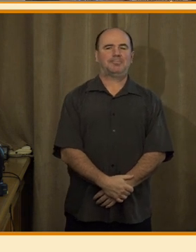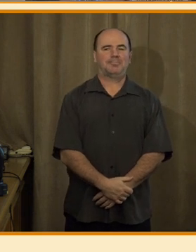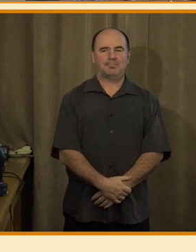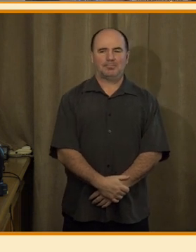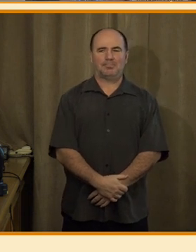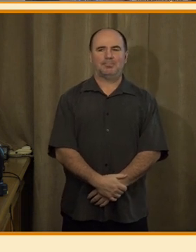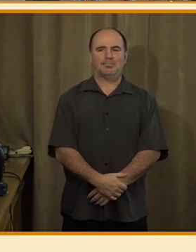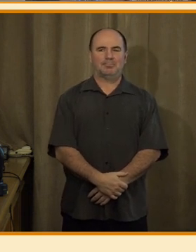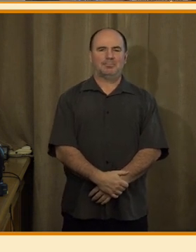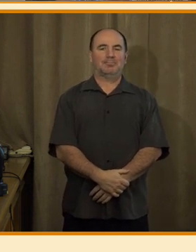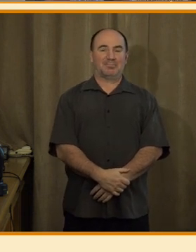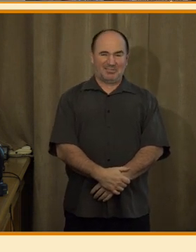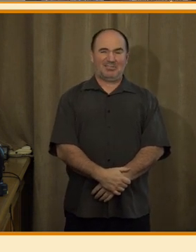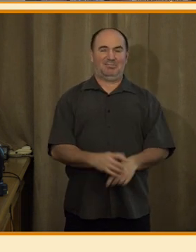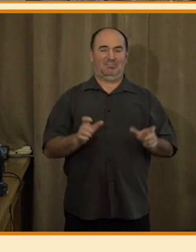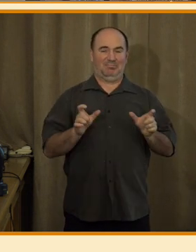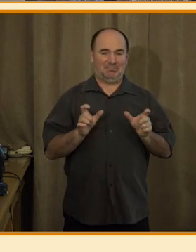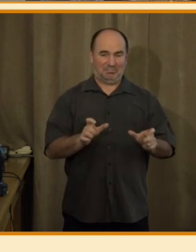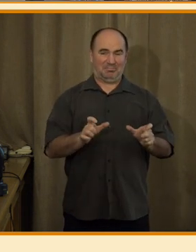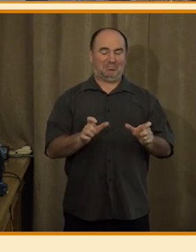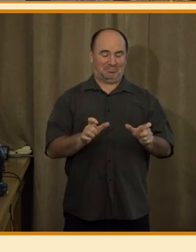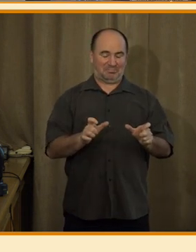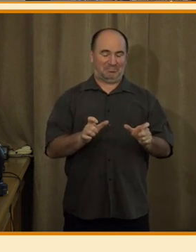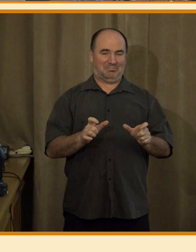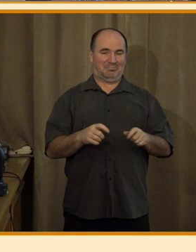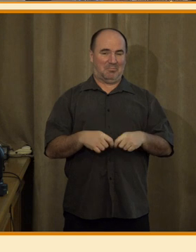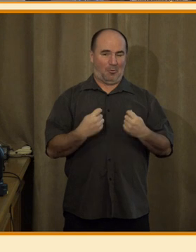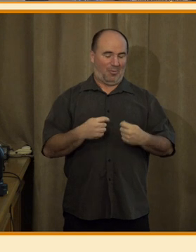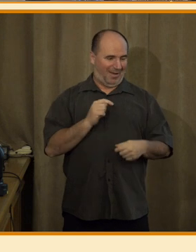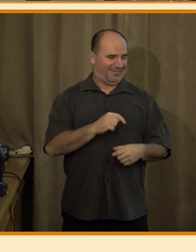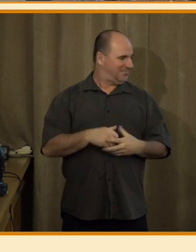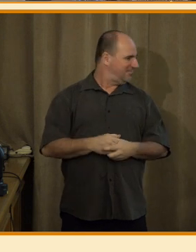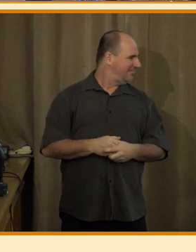Tak vypadá, se nám to zaseklo, tak teď to asi budu muset začít hledat.